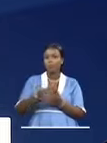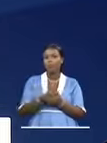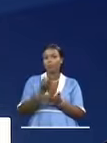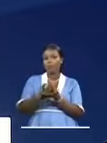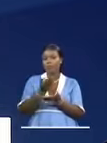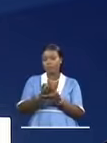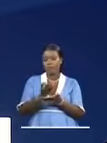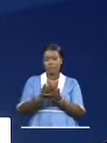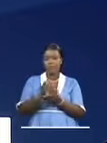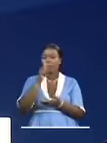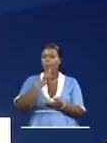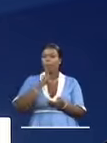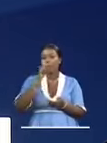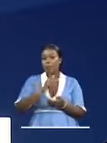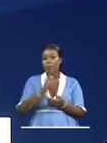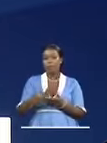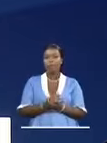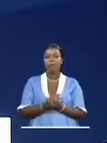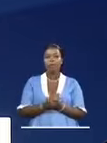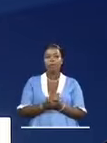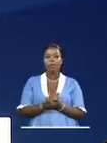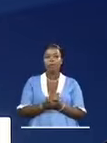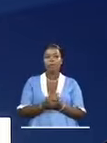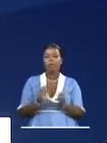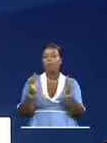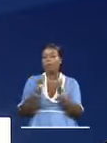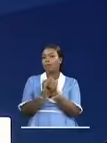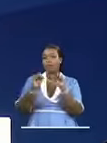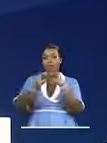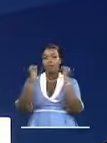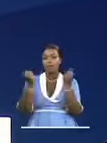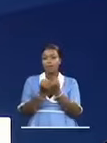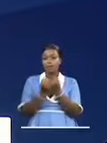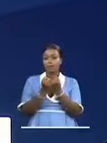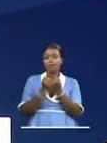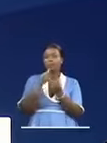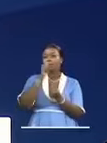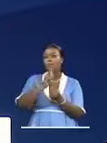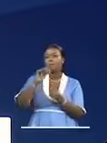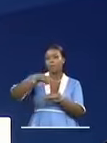privé qu'il faut aller rechercher et en priorité avec le secteur privé national.